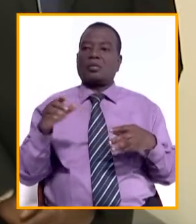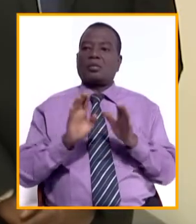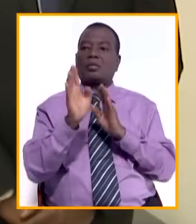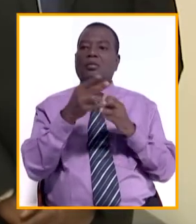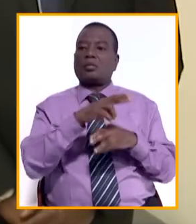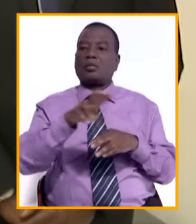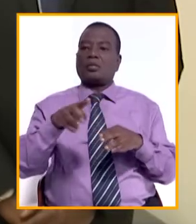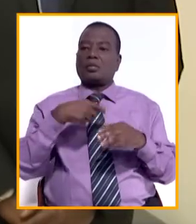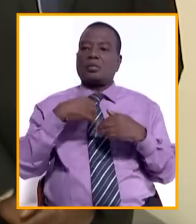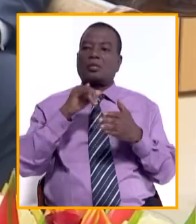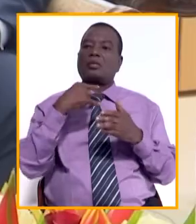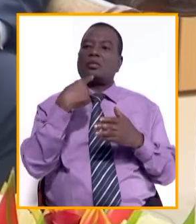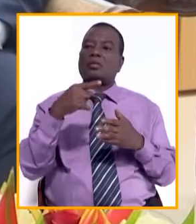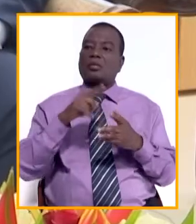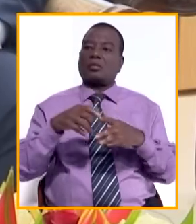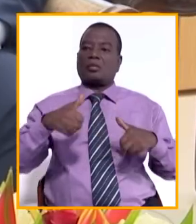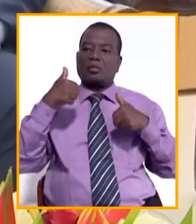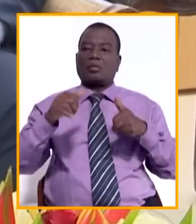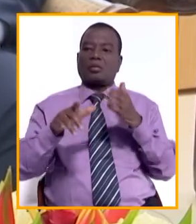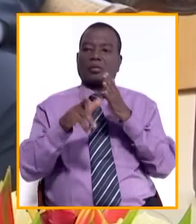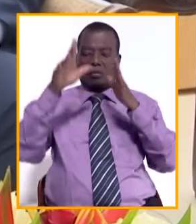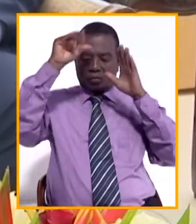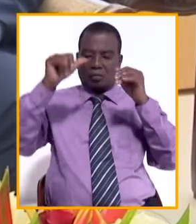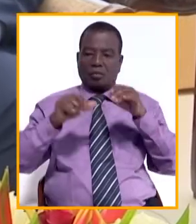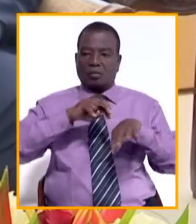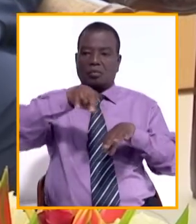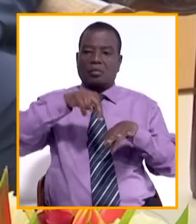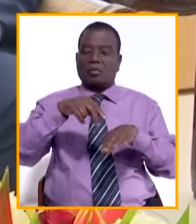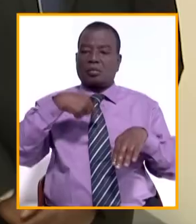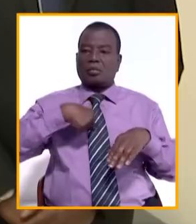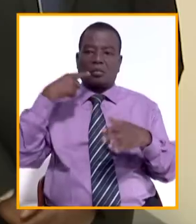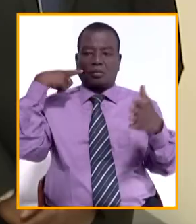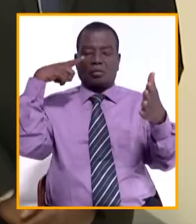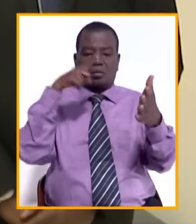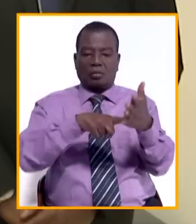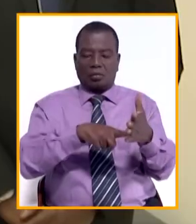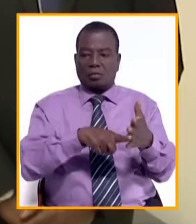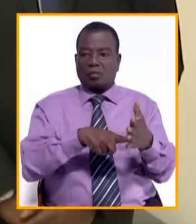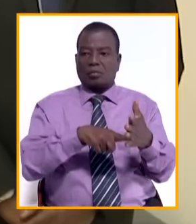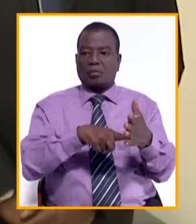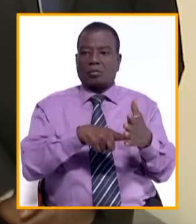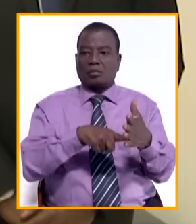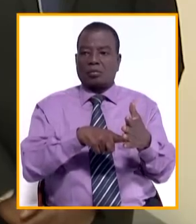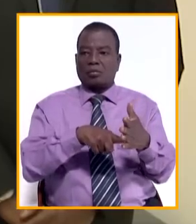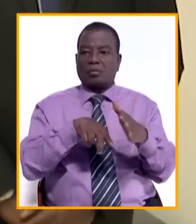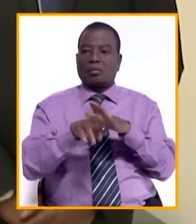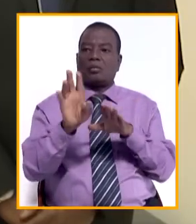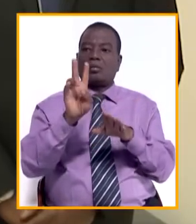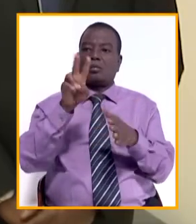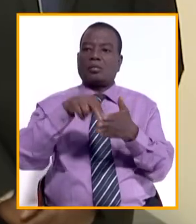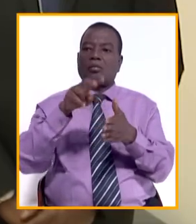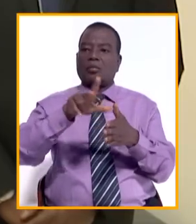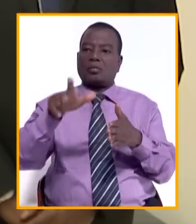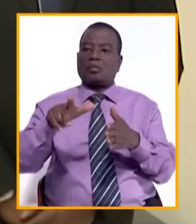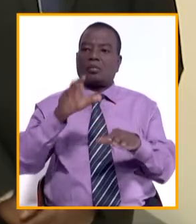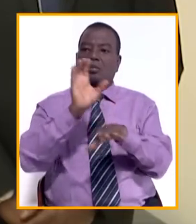j'ai dit à son excellence, monsieur le vice-président de la République, que je constate qu'en 2023, la Côte